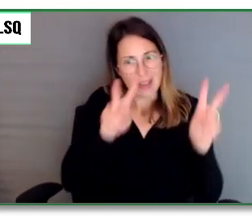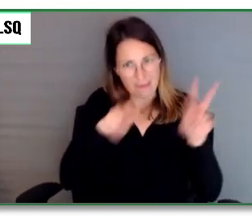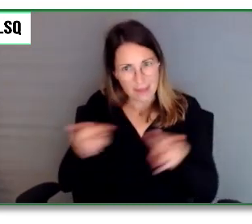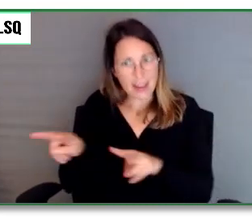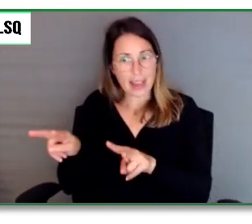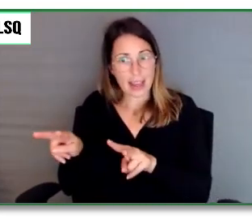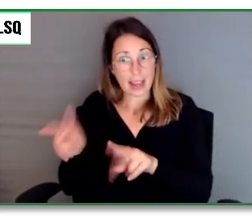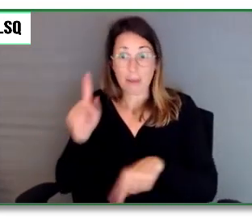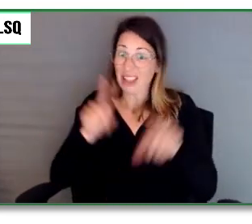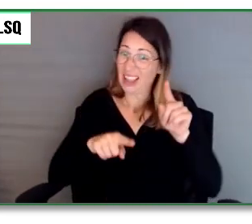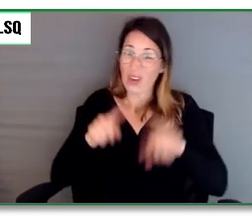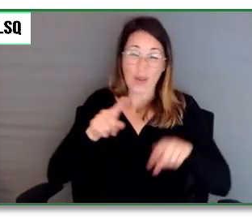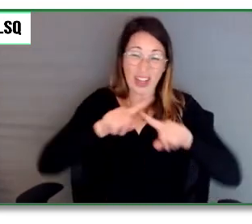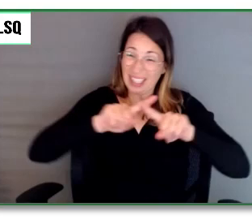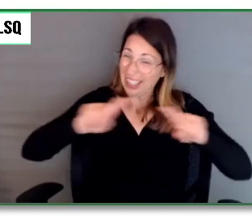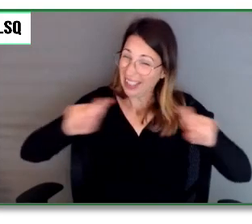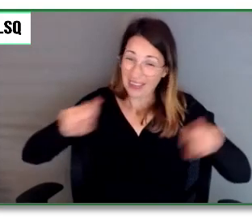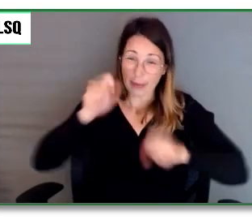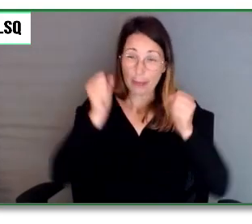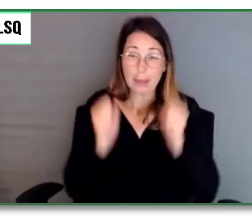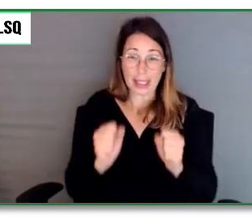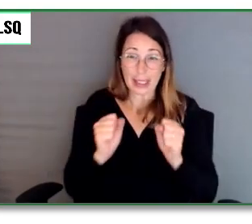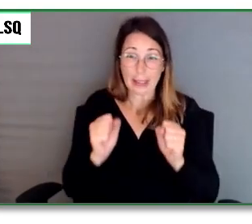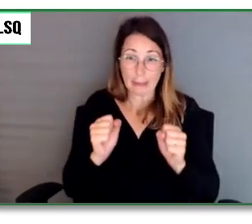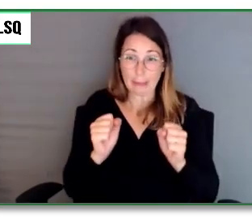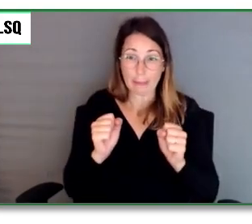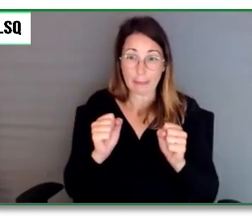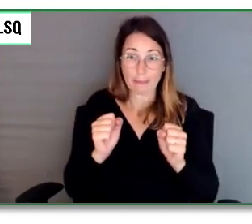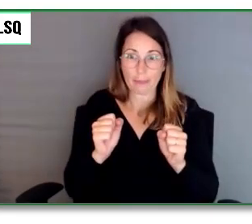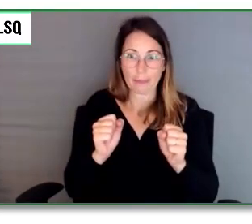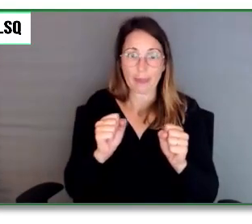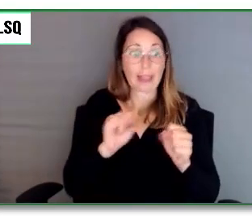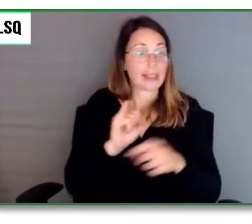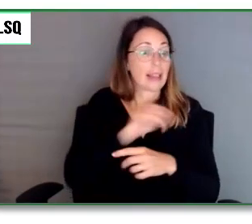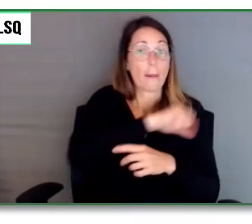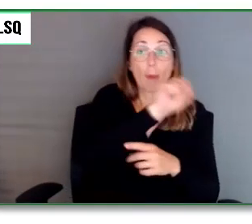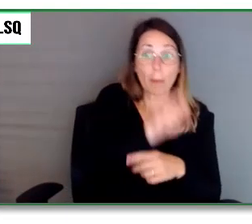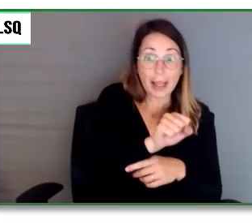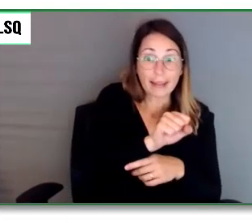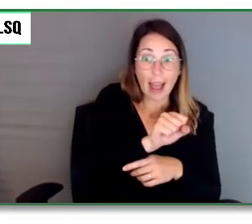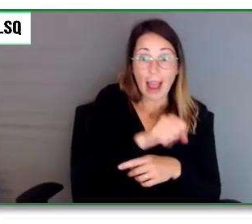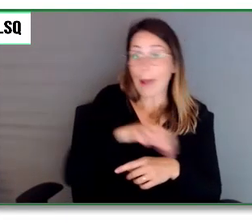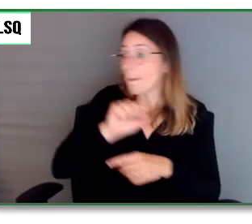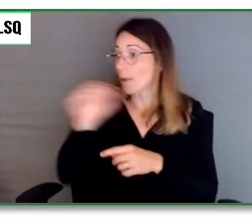Même si ce n pas le même propriétaire, ça devrait toujours être présenté de la même façon. Ensuite,